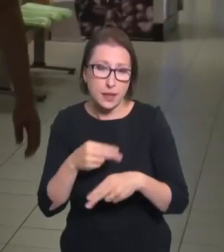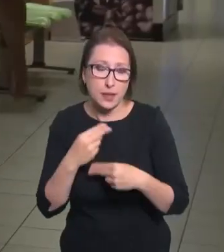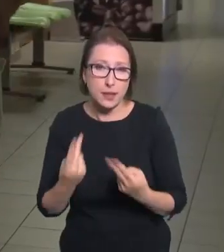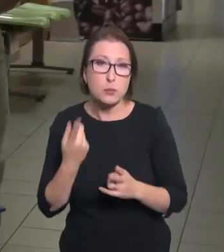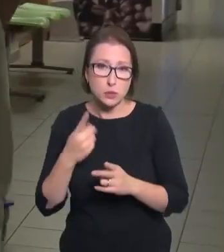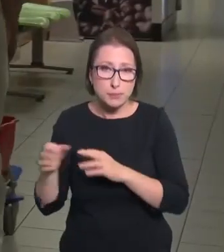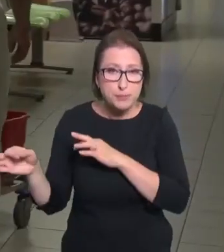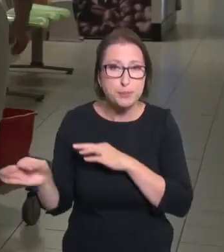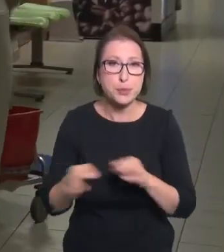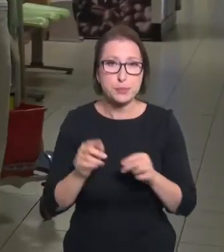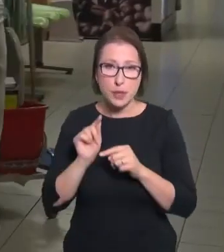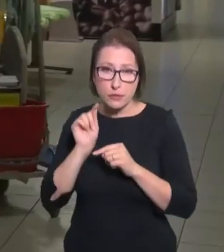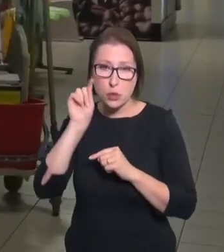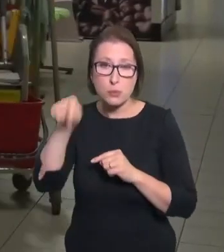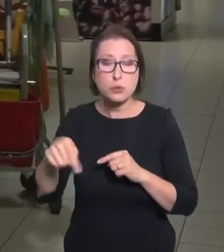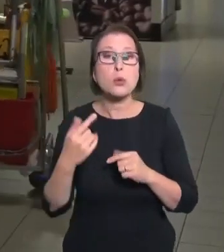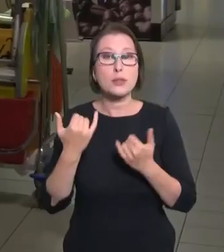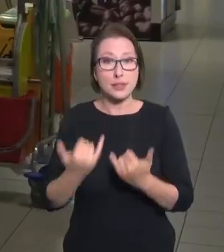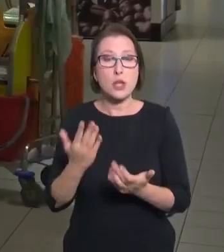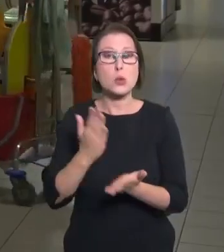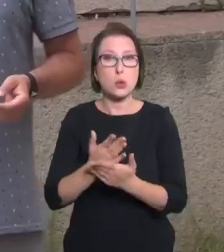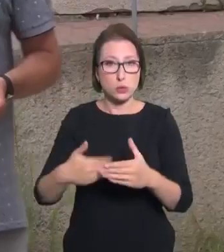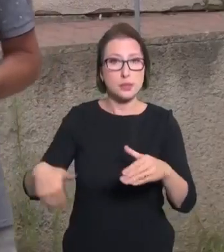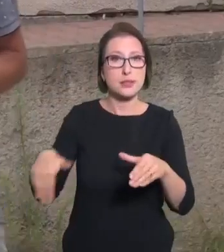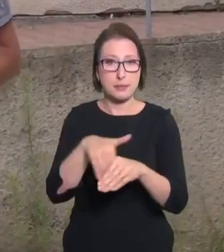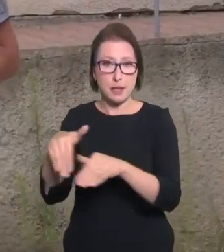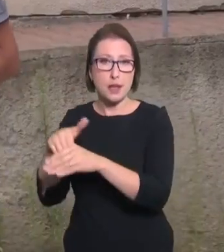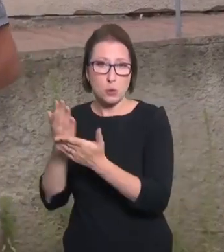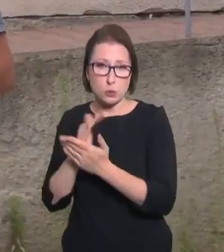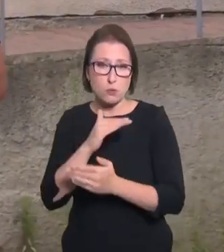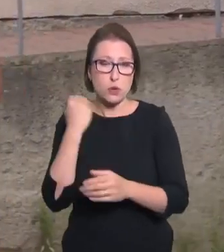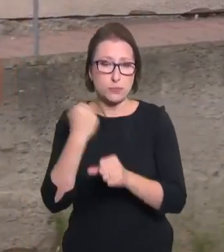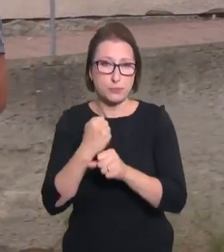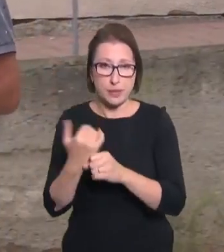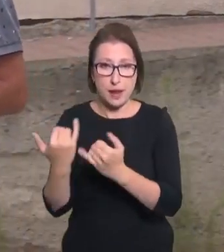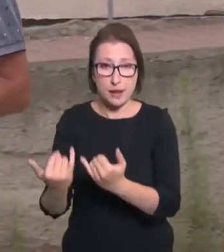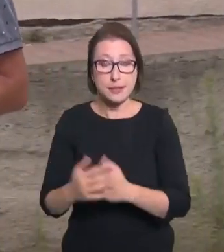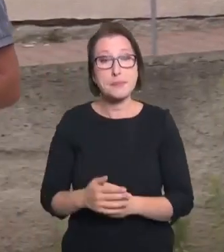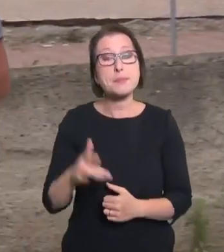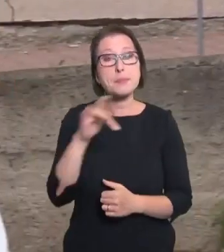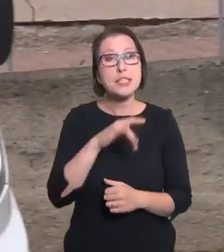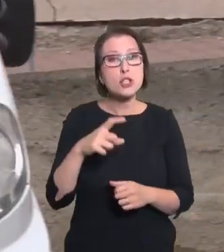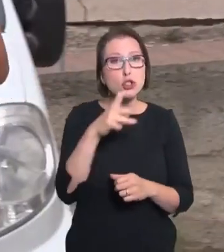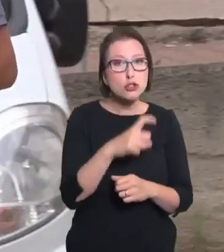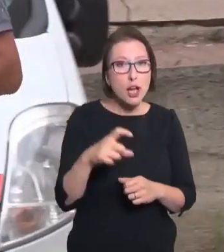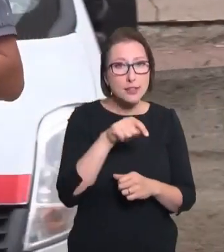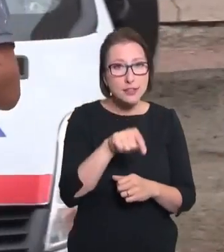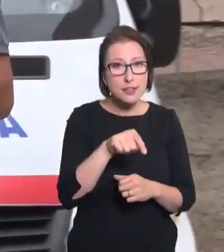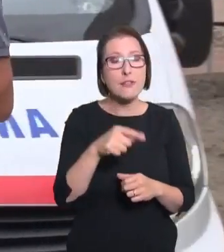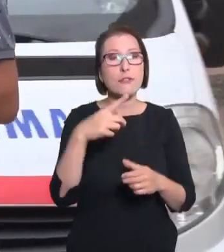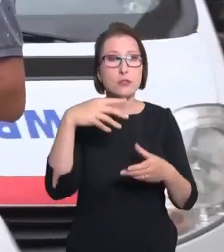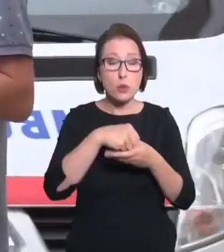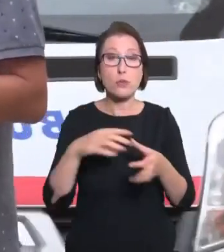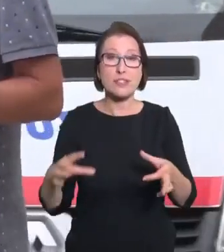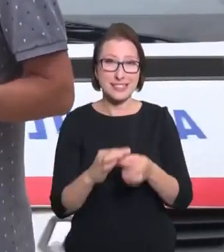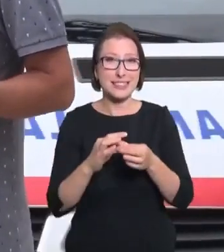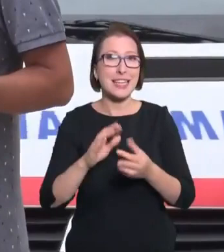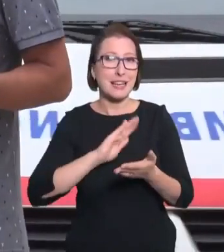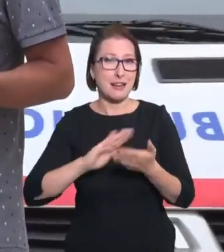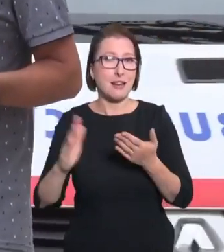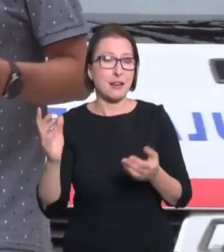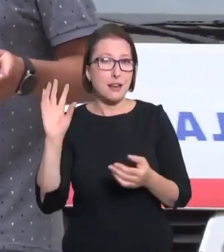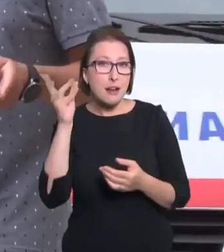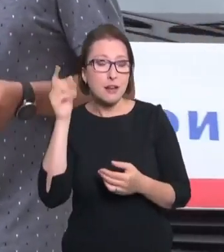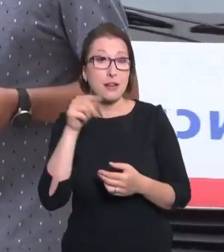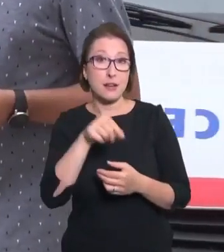je přetížen velmi výrazně. Situace na čáslavské interně se dotýká také provozu záchranné služby. Středočeský kraj je připraven